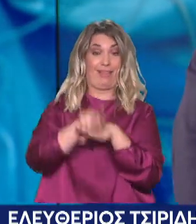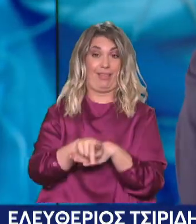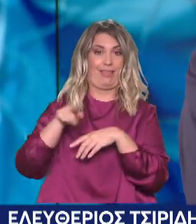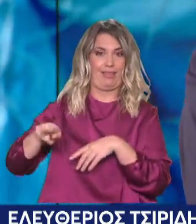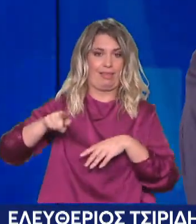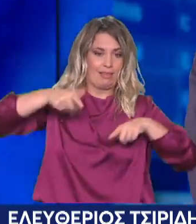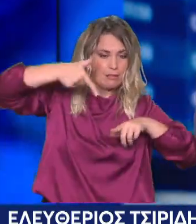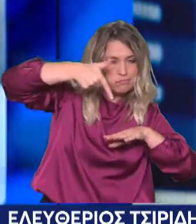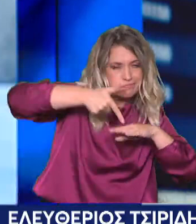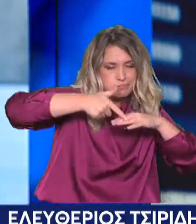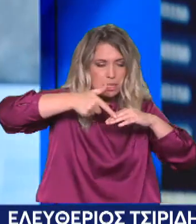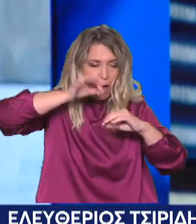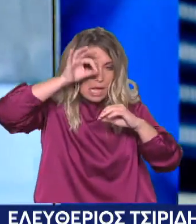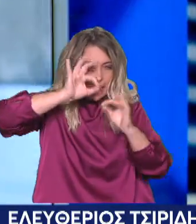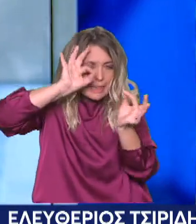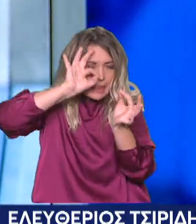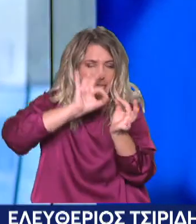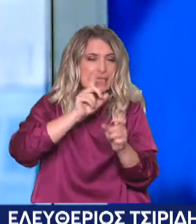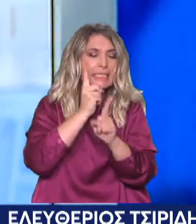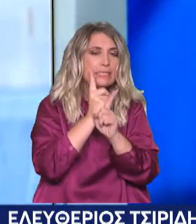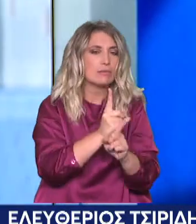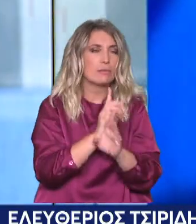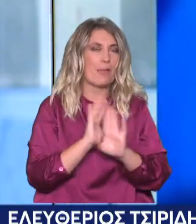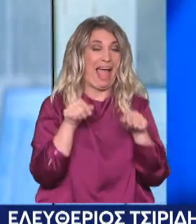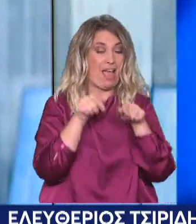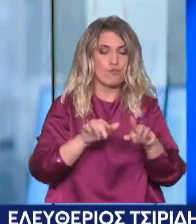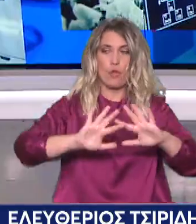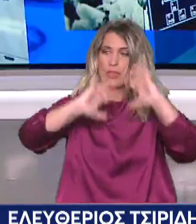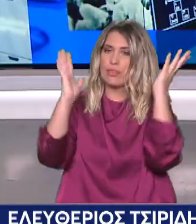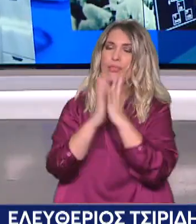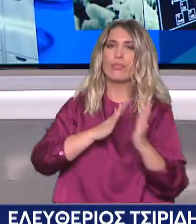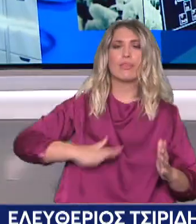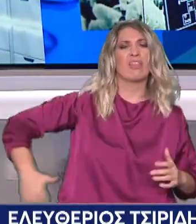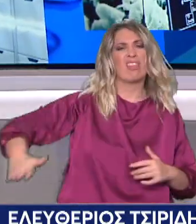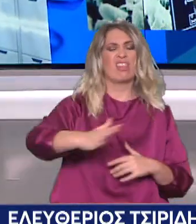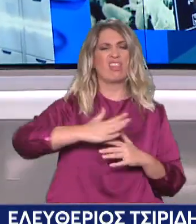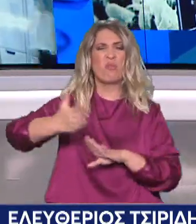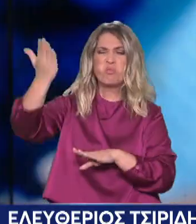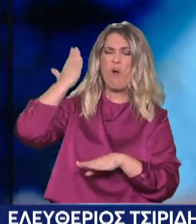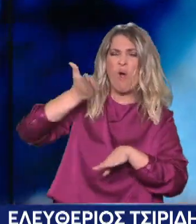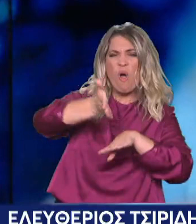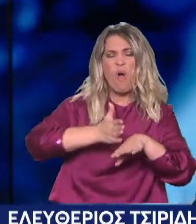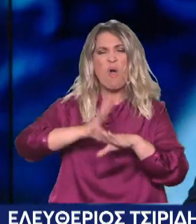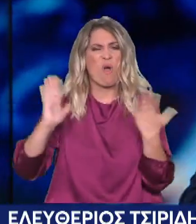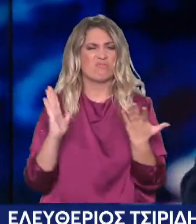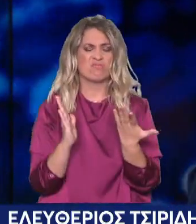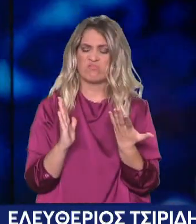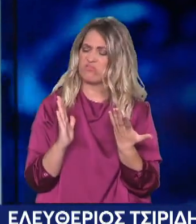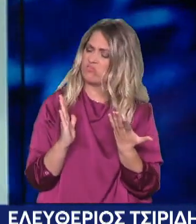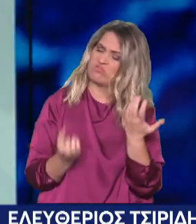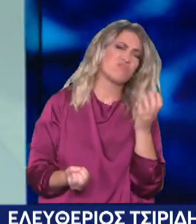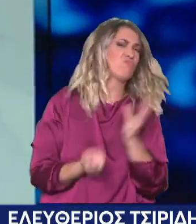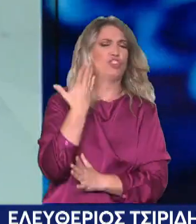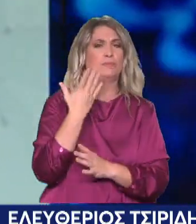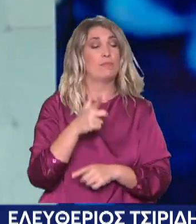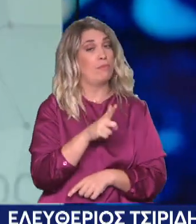βοηθάει να κάνουμε την επέμβαση λειτουργική. Είναι μια άλλη φιλοσοφία, την έχουμε εισαγάλει. Να το πω και αλλιώς. Σας βοηθάει, εμάς μας βοηθάει να σκεφτόμαστε